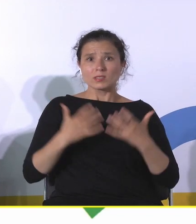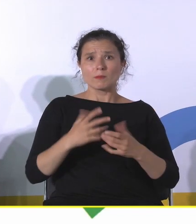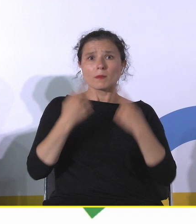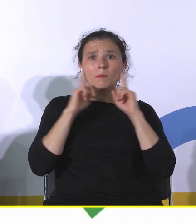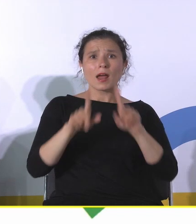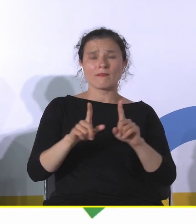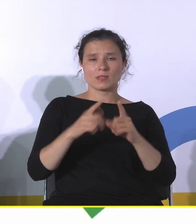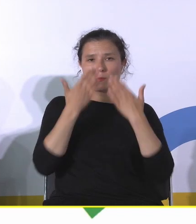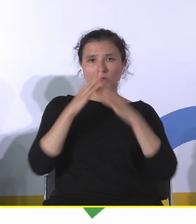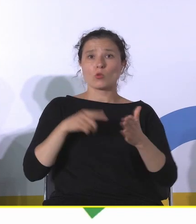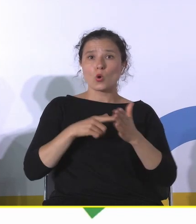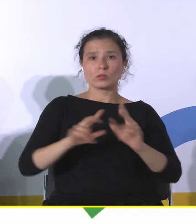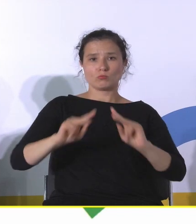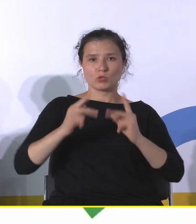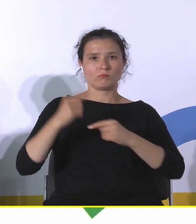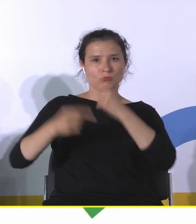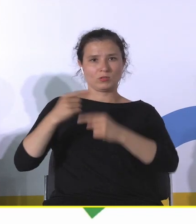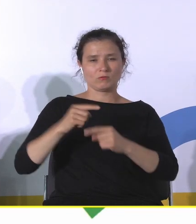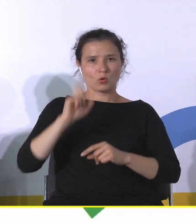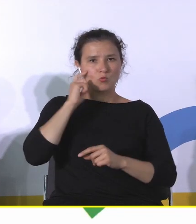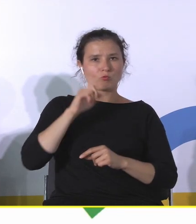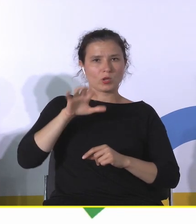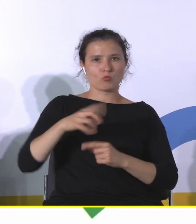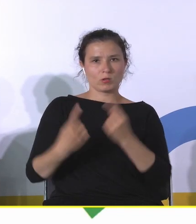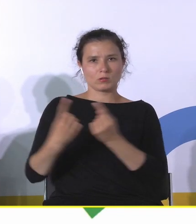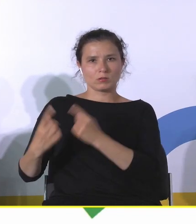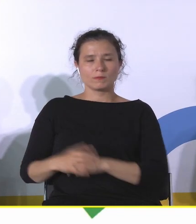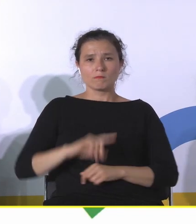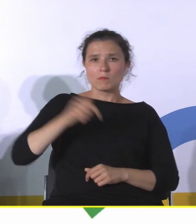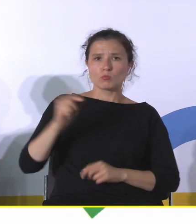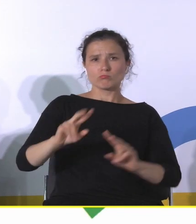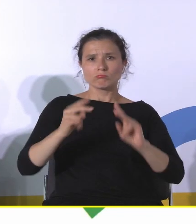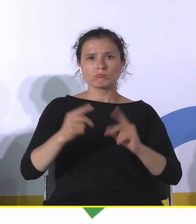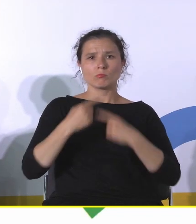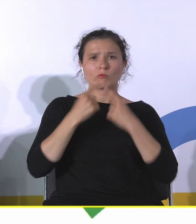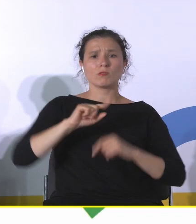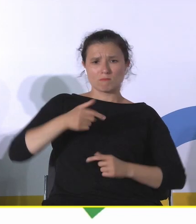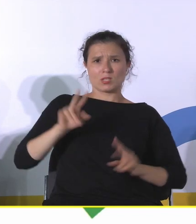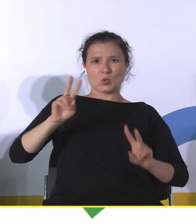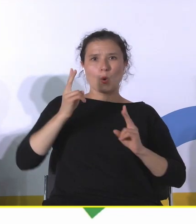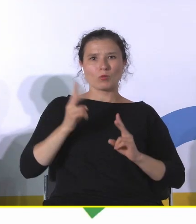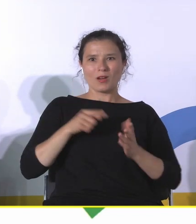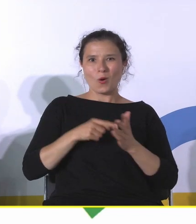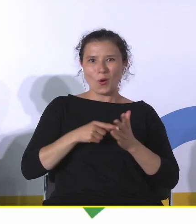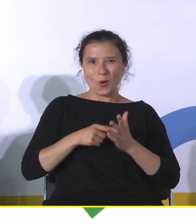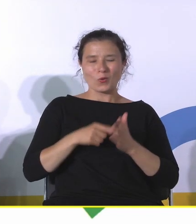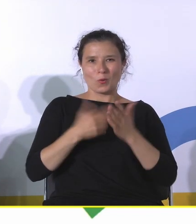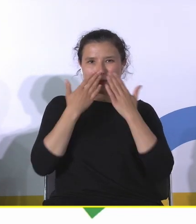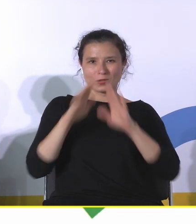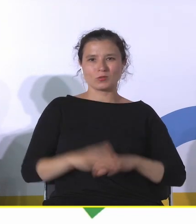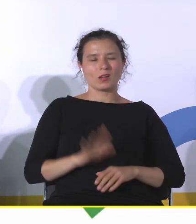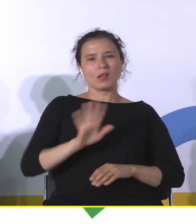przekaz dziedzictwa, szczególnie tego przemysłowego. Musimy powiedzieć, powiedzieć, skąd jesteśmy, a to właśnie mówi o tym, nie przerobiony